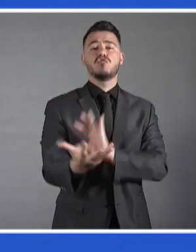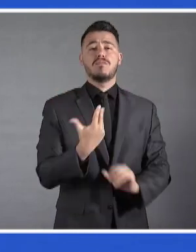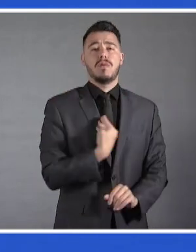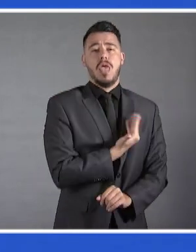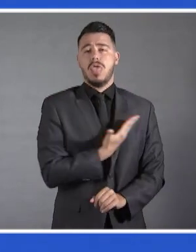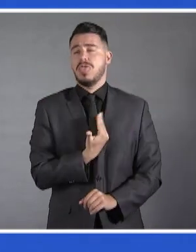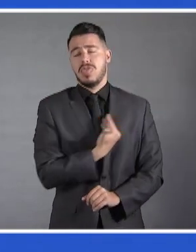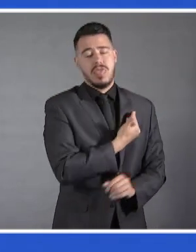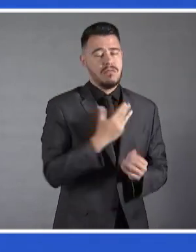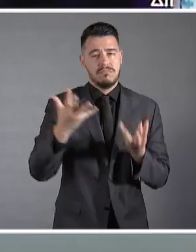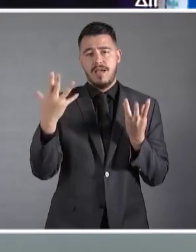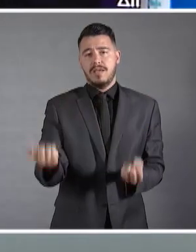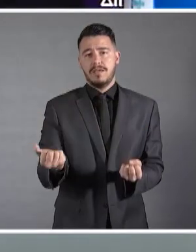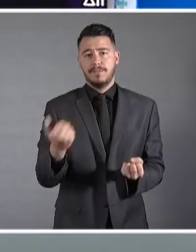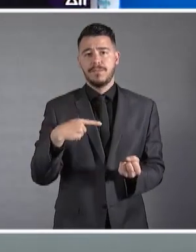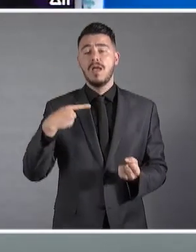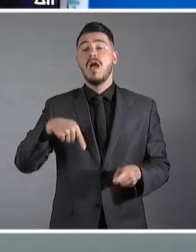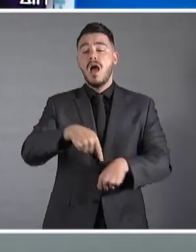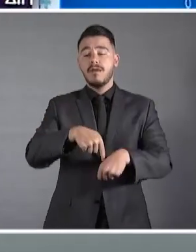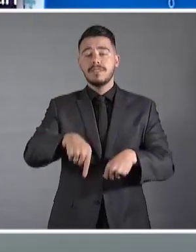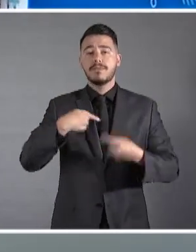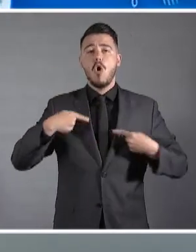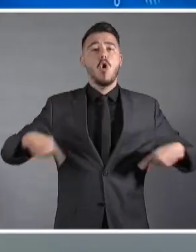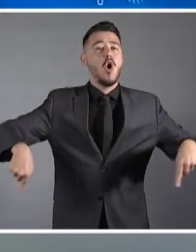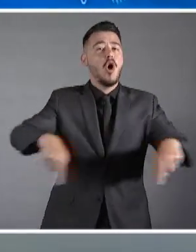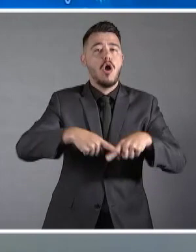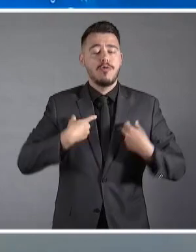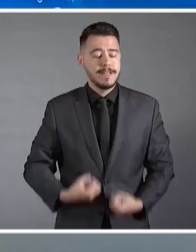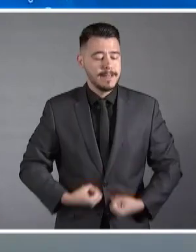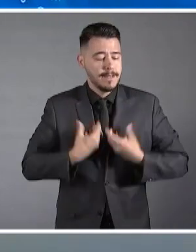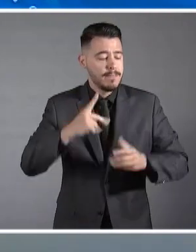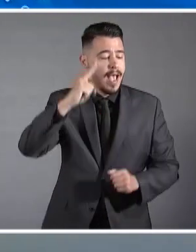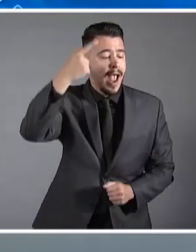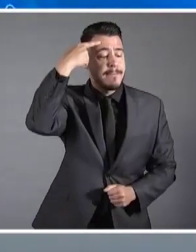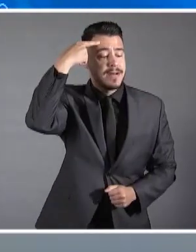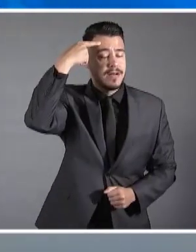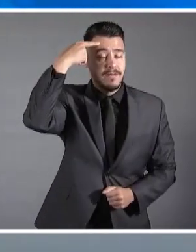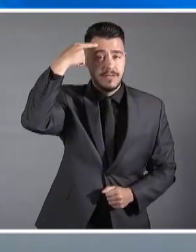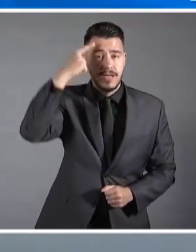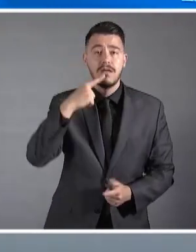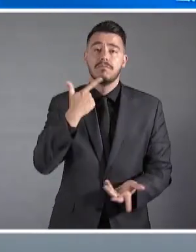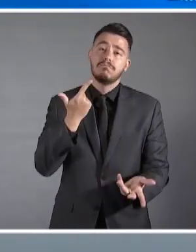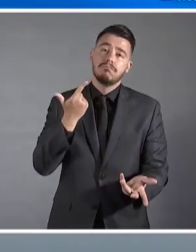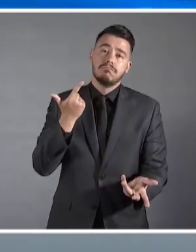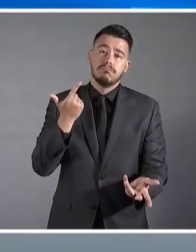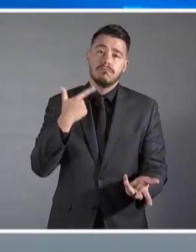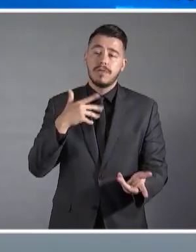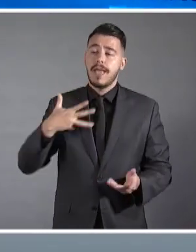Εμπνέει όλους μας σήμερα εδώ, αλλά και στην πρώτη γραμμή της συλλογικής μας